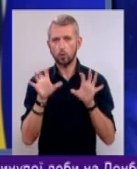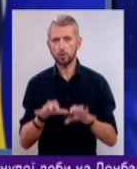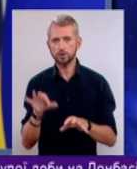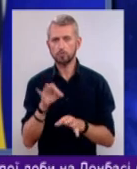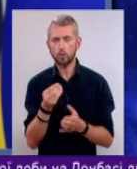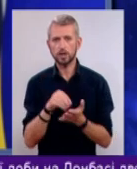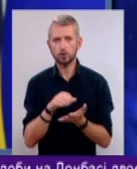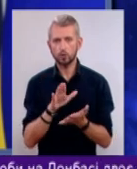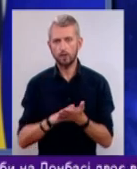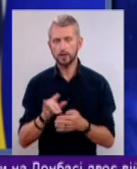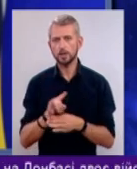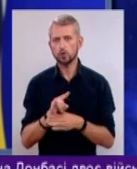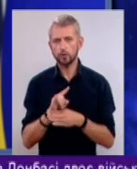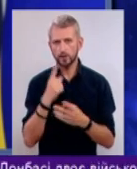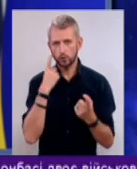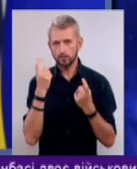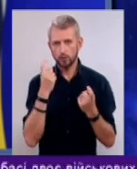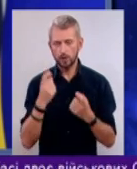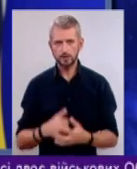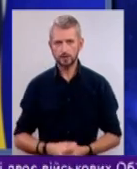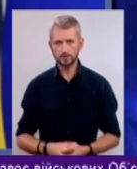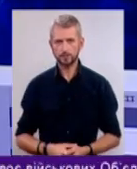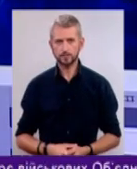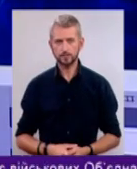про декларування недостовірної інформації.